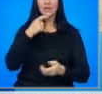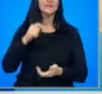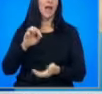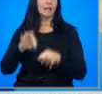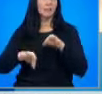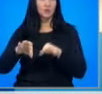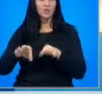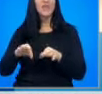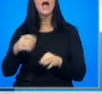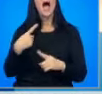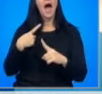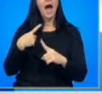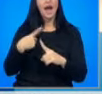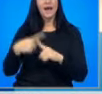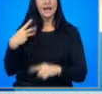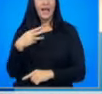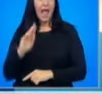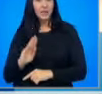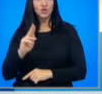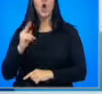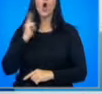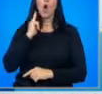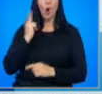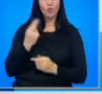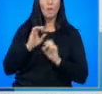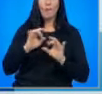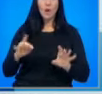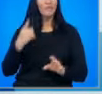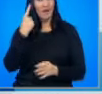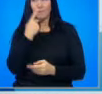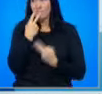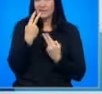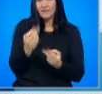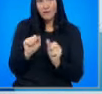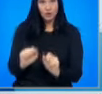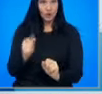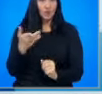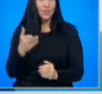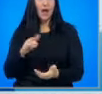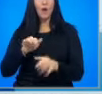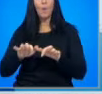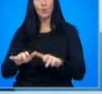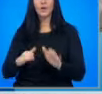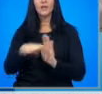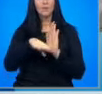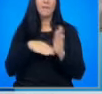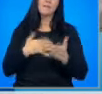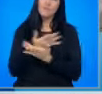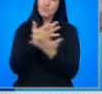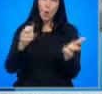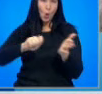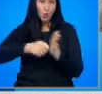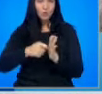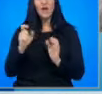популярния хеш-код, всъщност представлява защита на този софтуер. Разбира се, съществуват още множество ключове, които